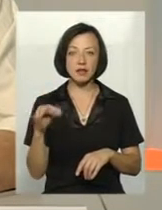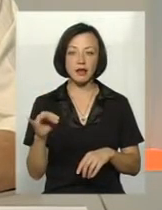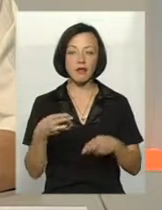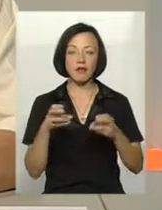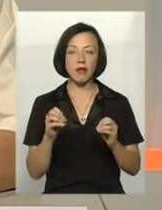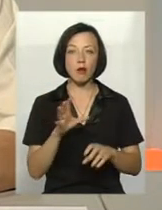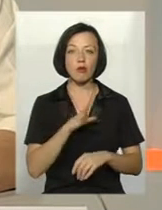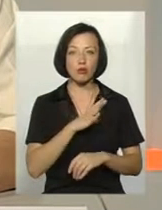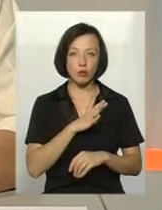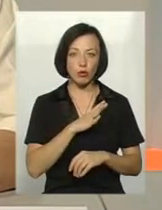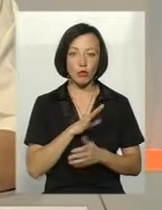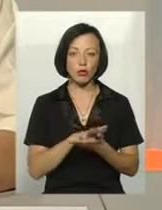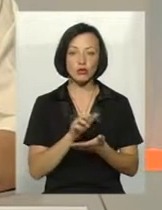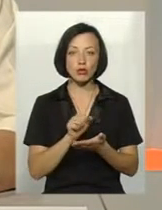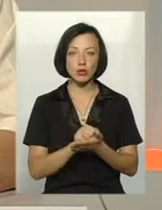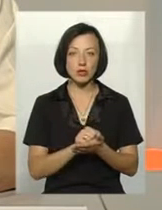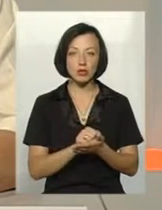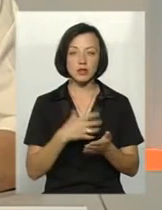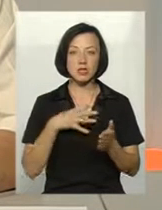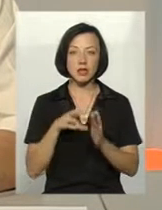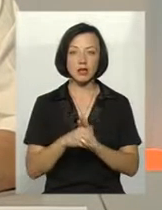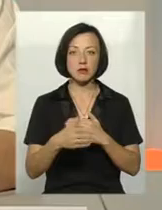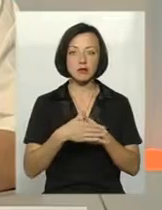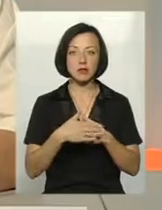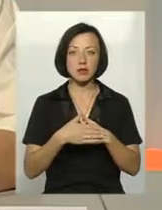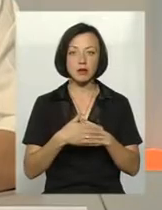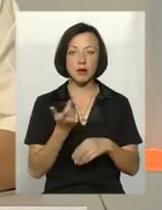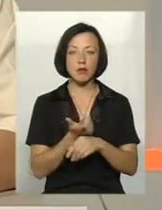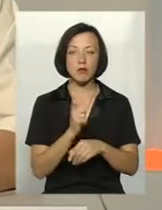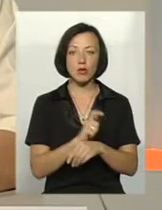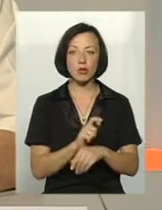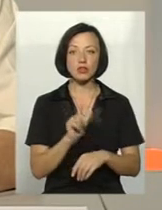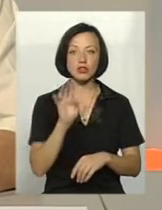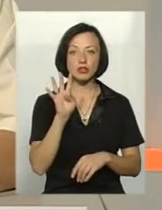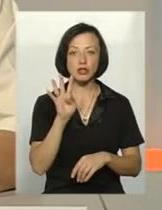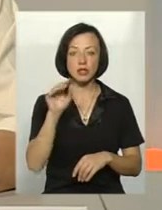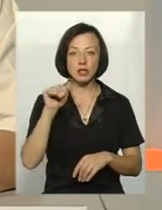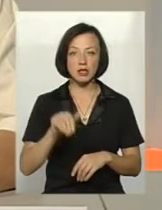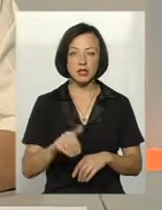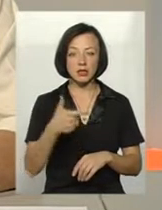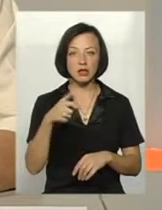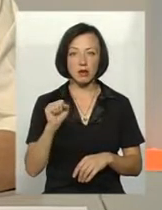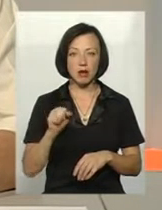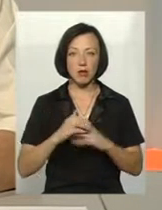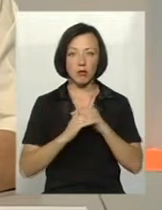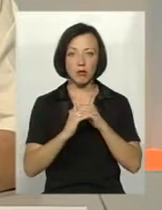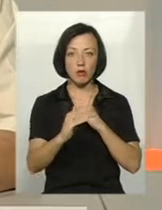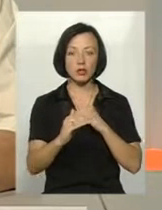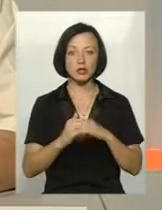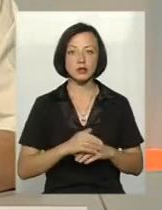було пошкоджено і загинуло понад 4 тисяч гектарів площі.